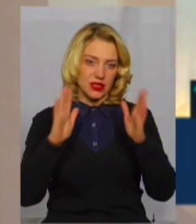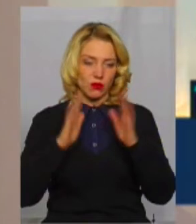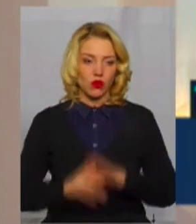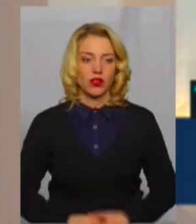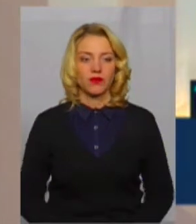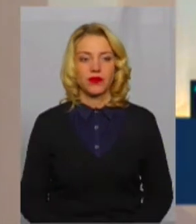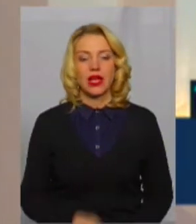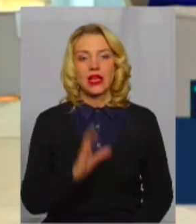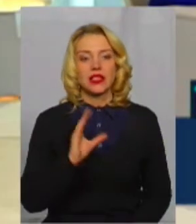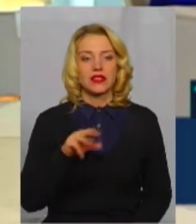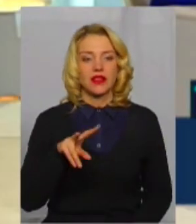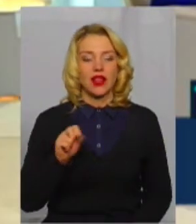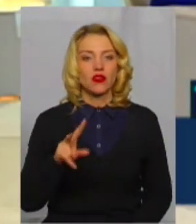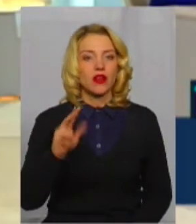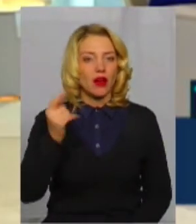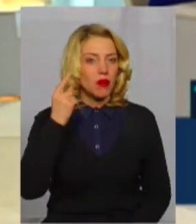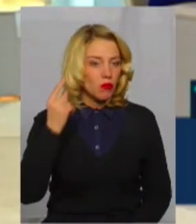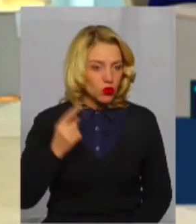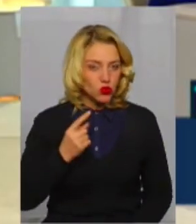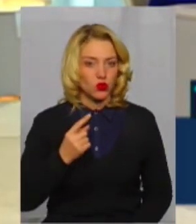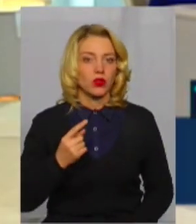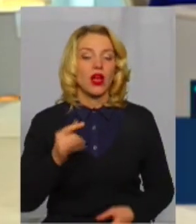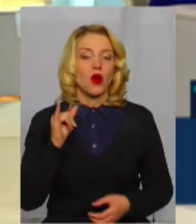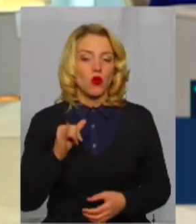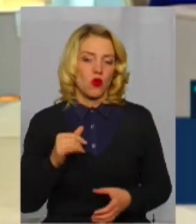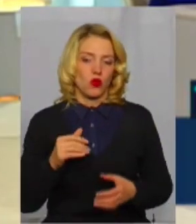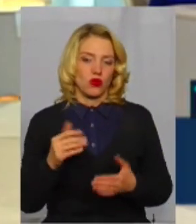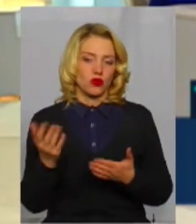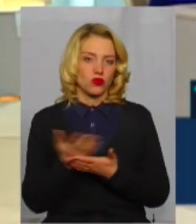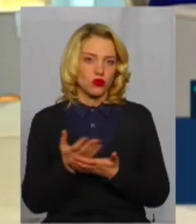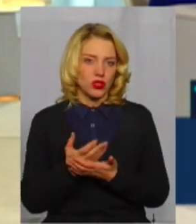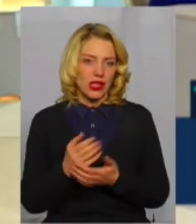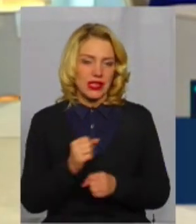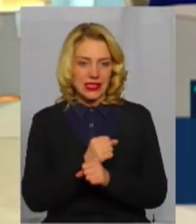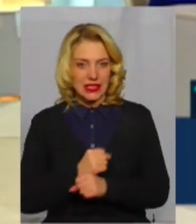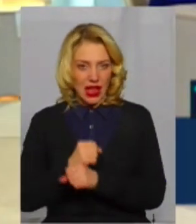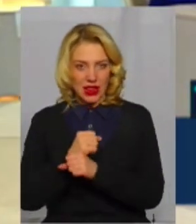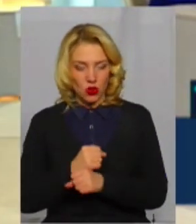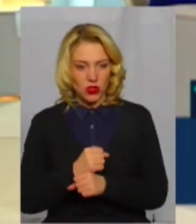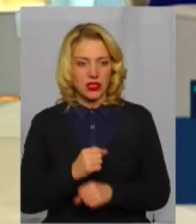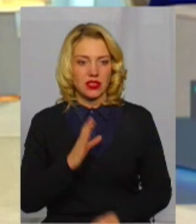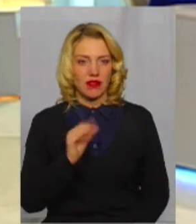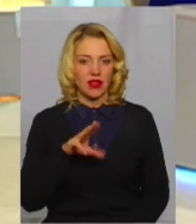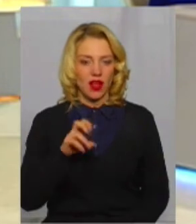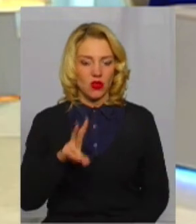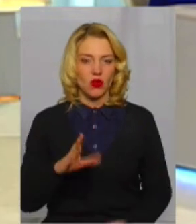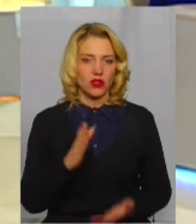Пані Світлана, як ми почули у сюжеті, санаторій Світлана існує з 1945